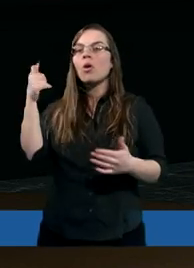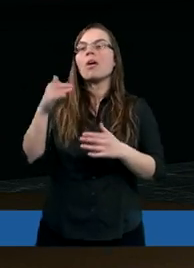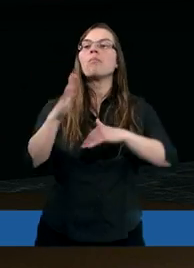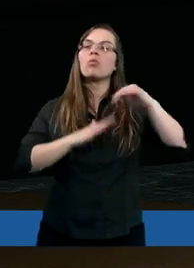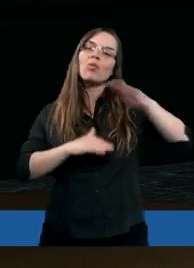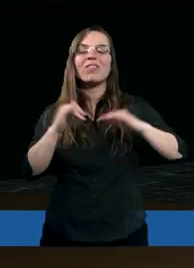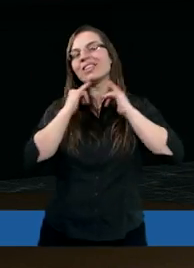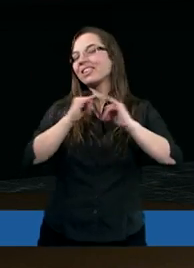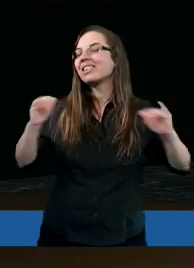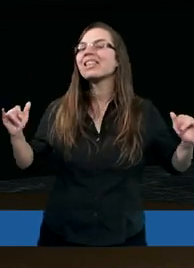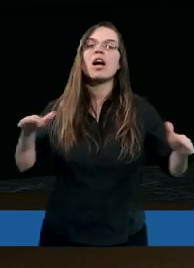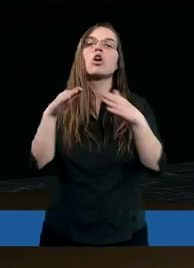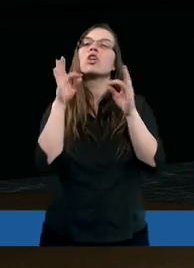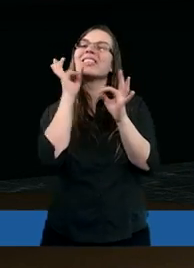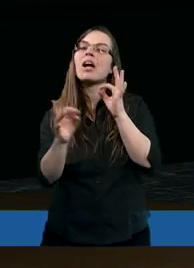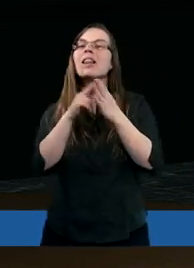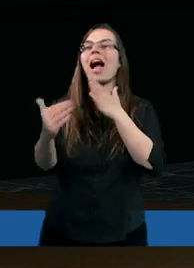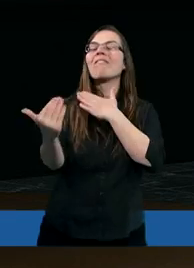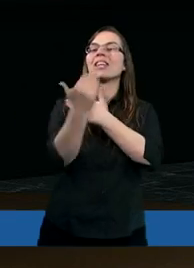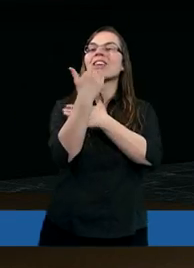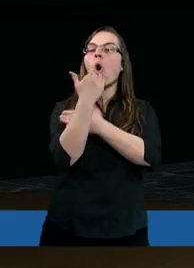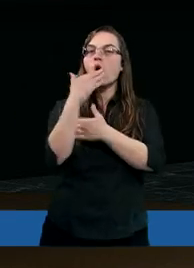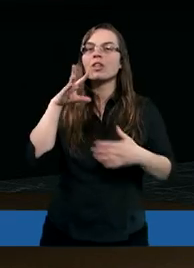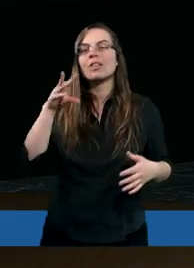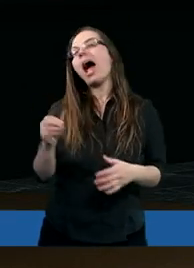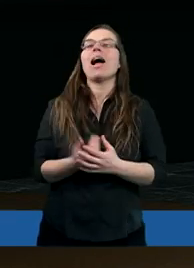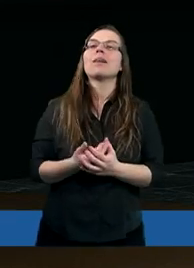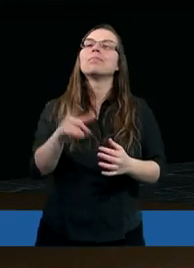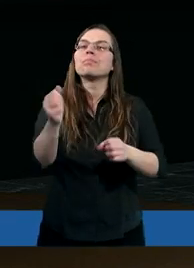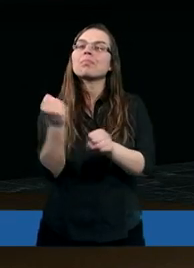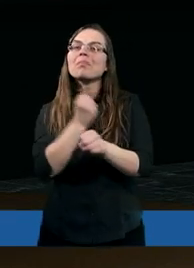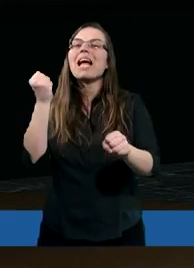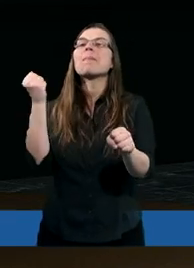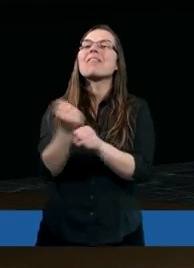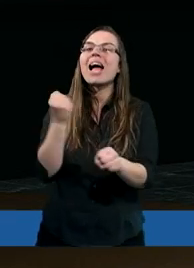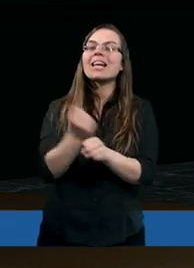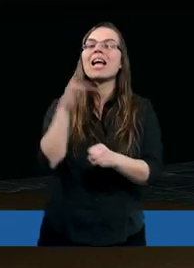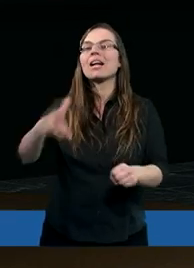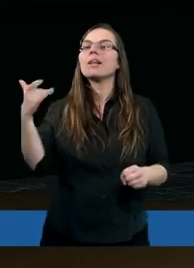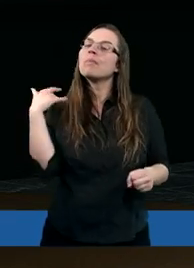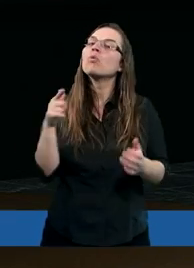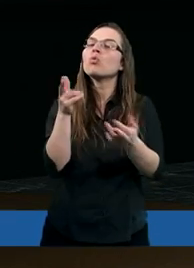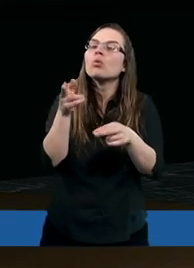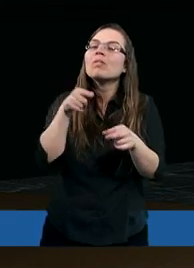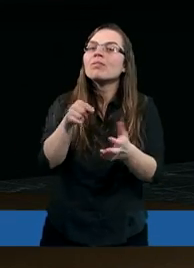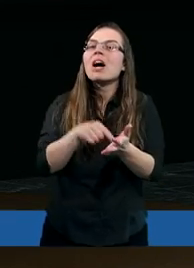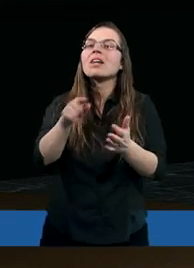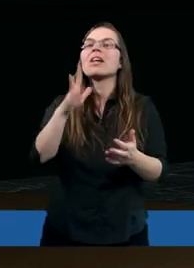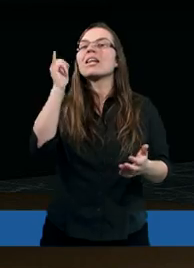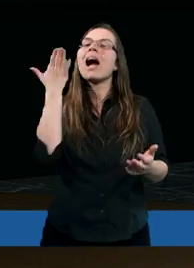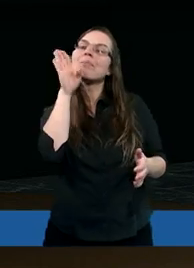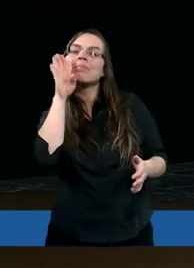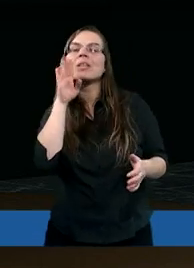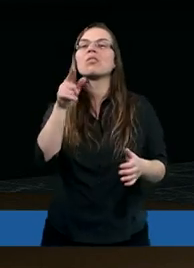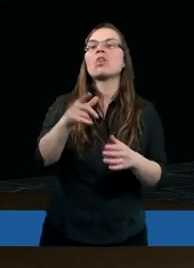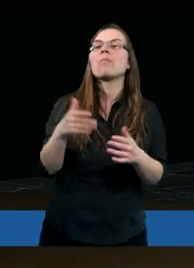inaczej, szczególnie na wschodzie. I kamień węgielny był to kamień, który był jakby